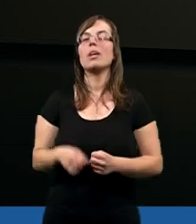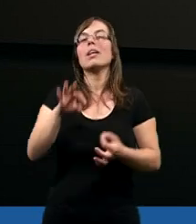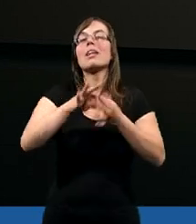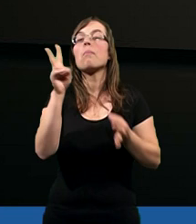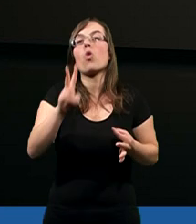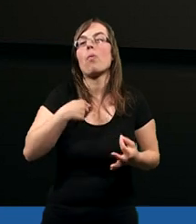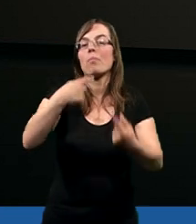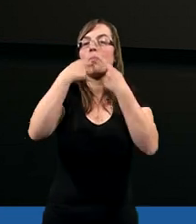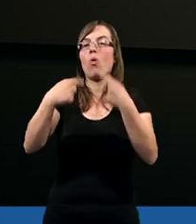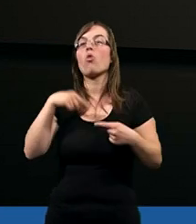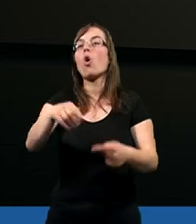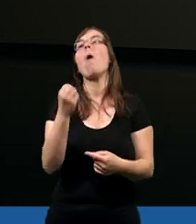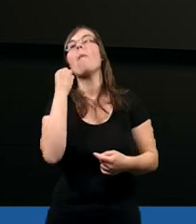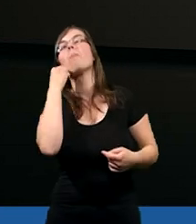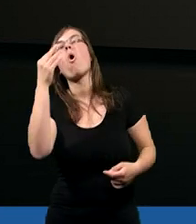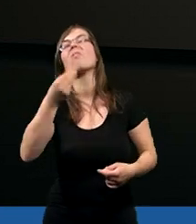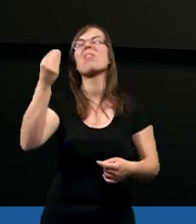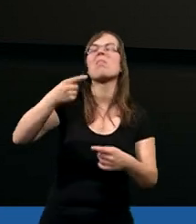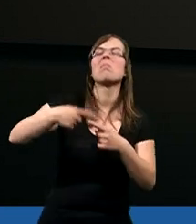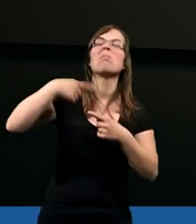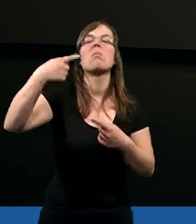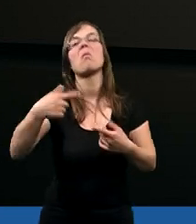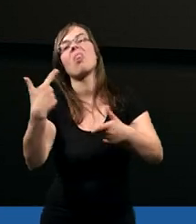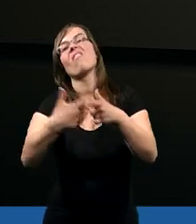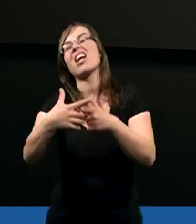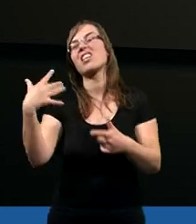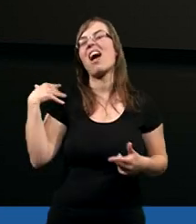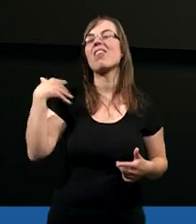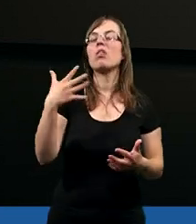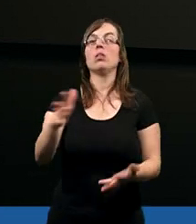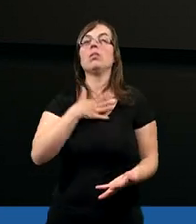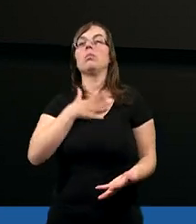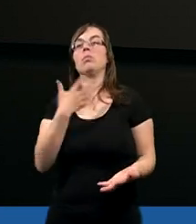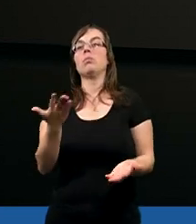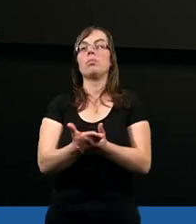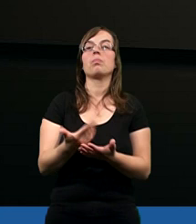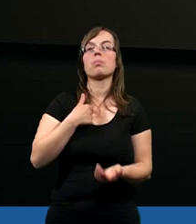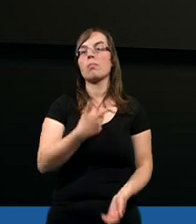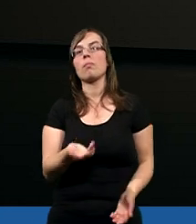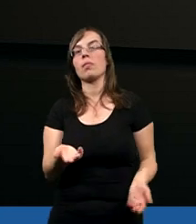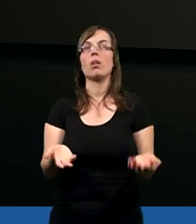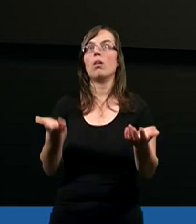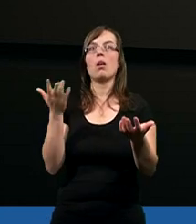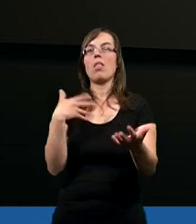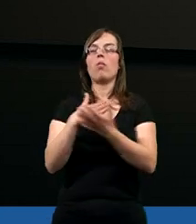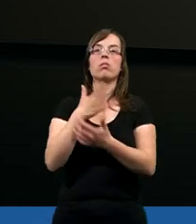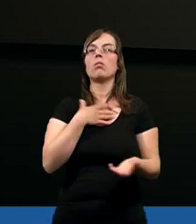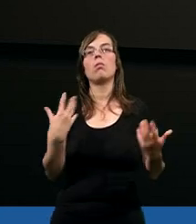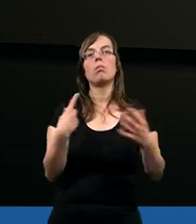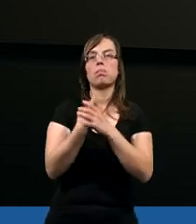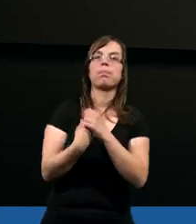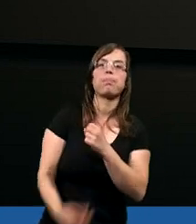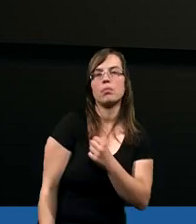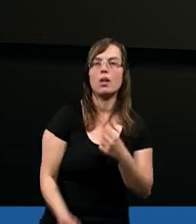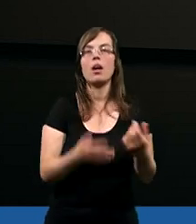Gdyby im ktoś powiedział, że to potrwa jeszcze 20 wieków, to chyba by nie uwierzyli. Na